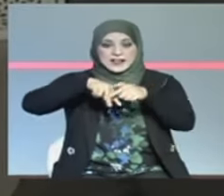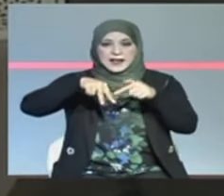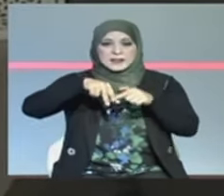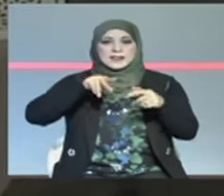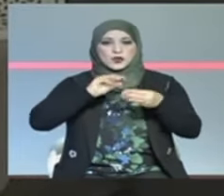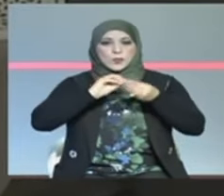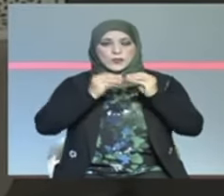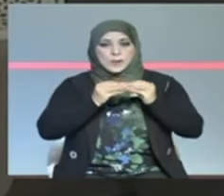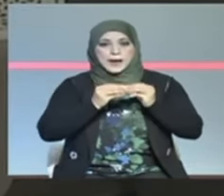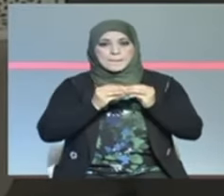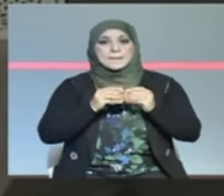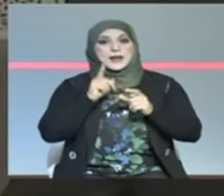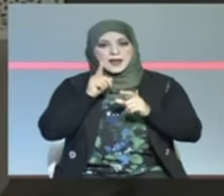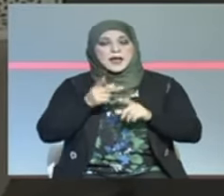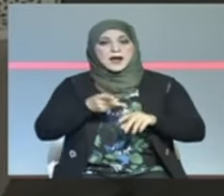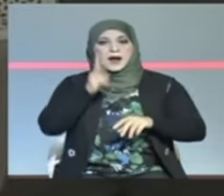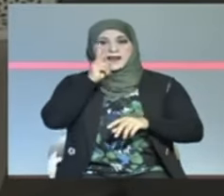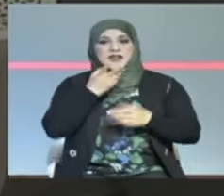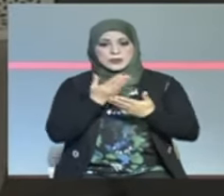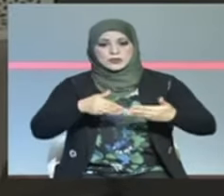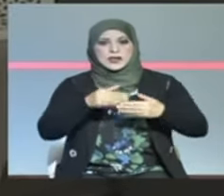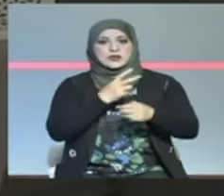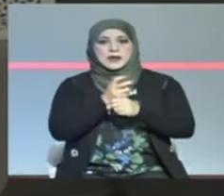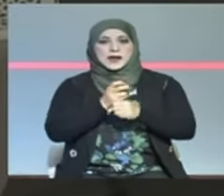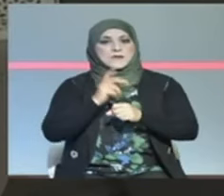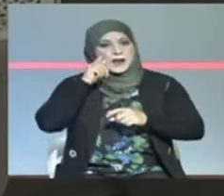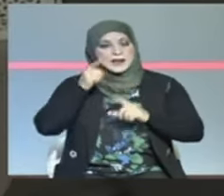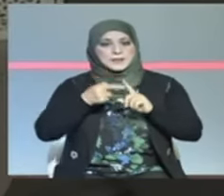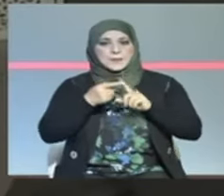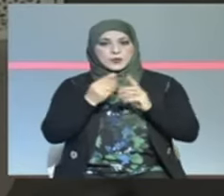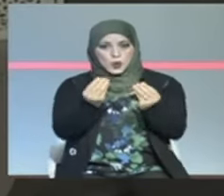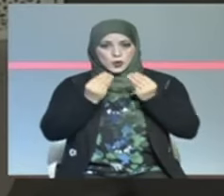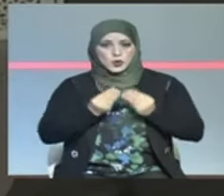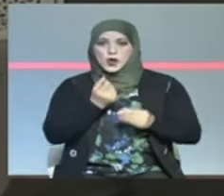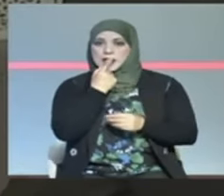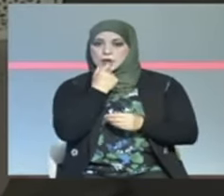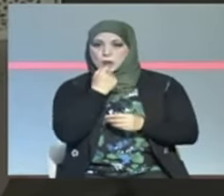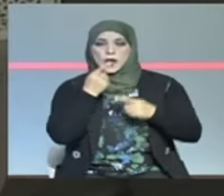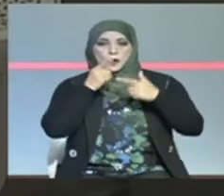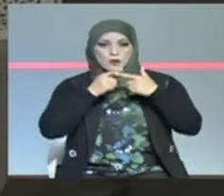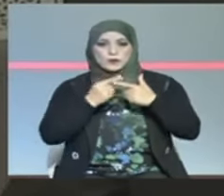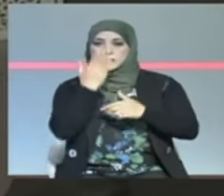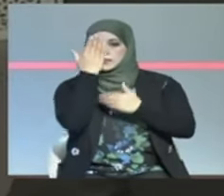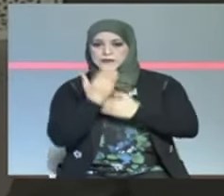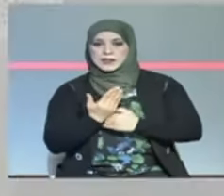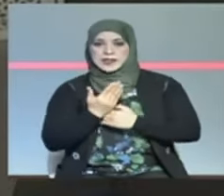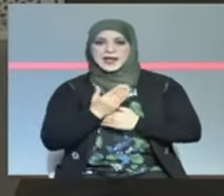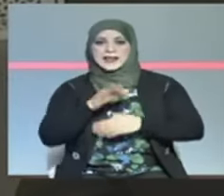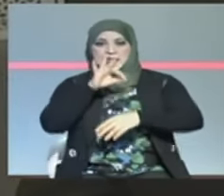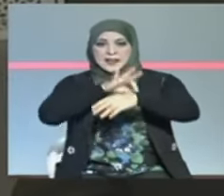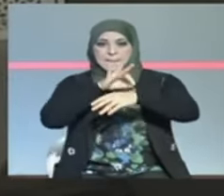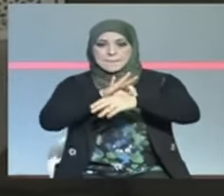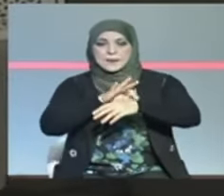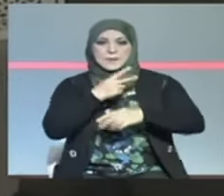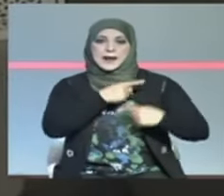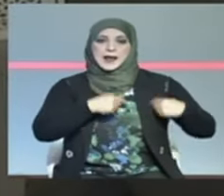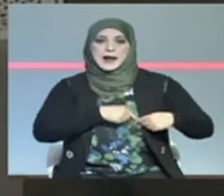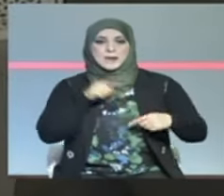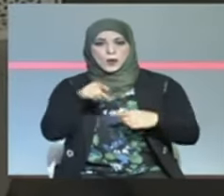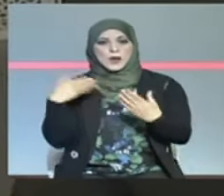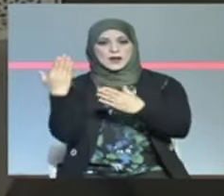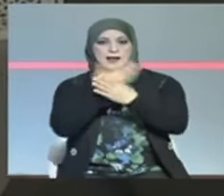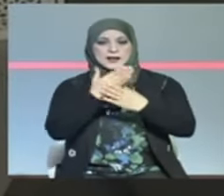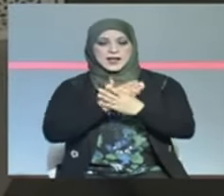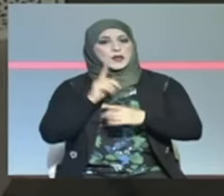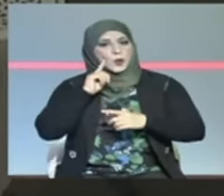غيرهم لونك هذوكما المرضى يلزمهم ياخذوا بعض الأدوية وبعض الاحتياطات اللي طبيب القلب نجمي تدخل هذي الكل بيطلب من